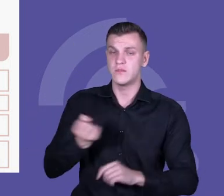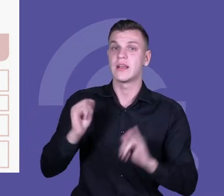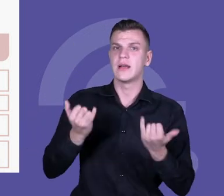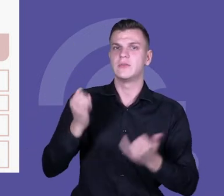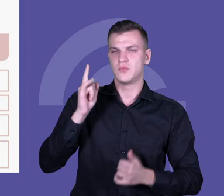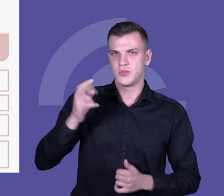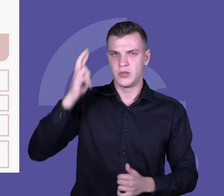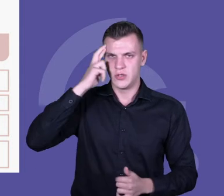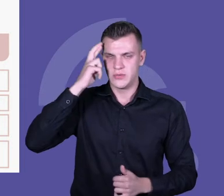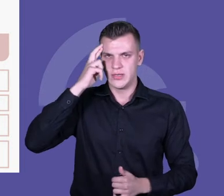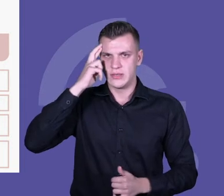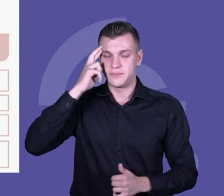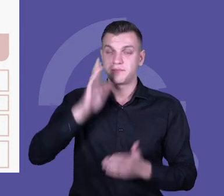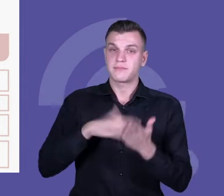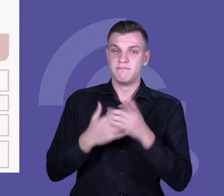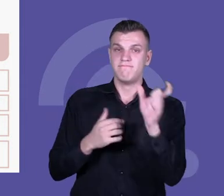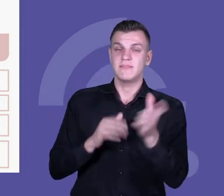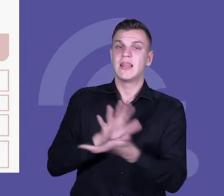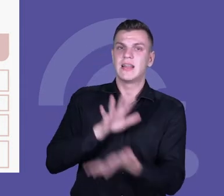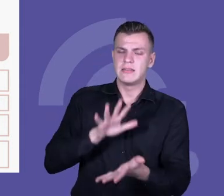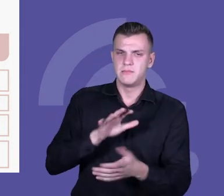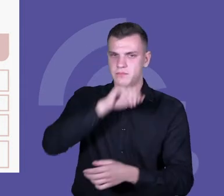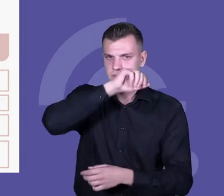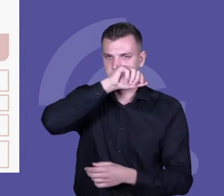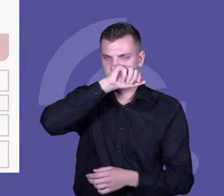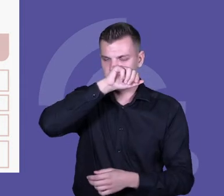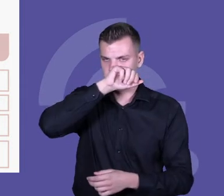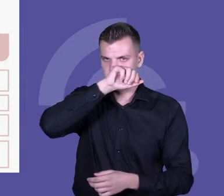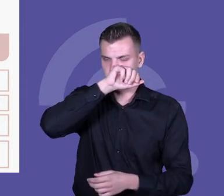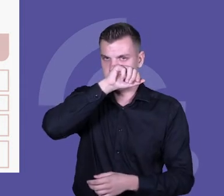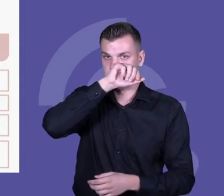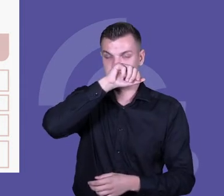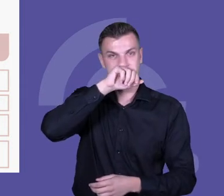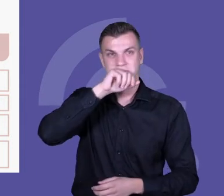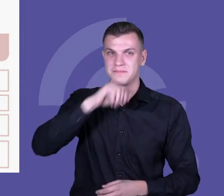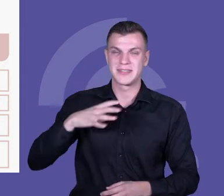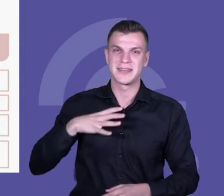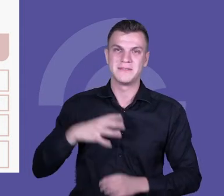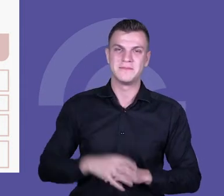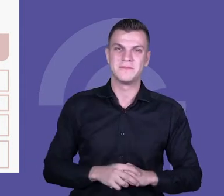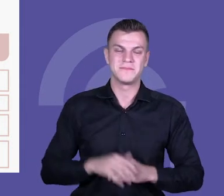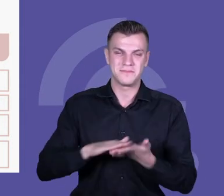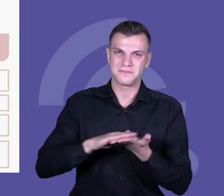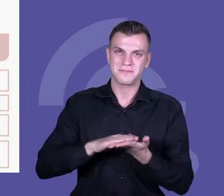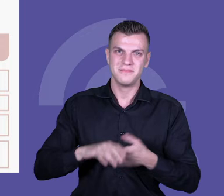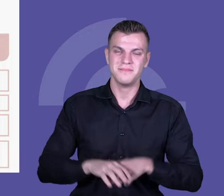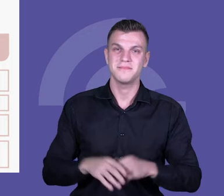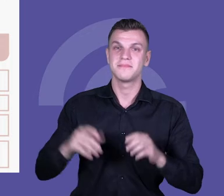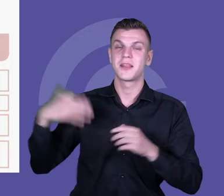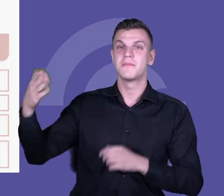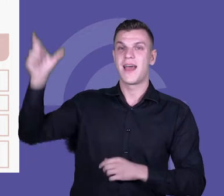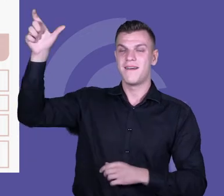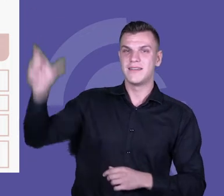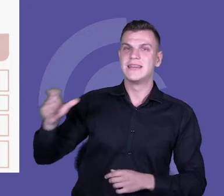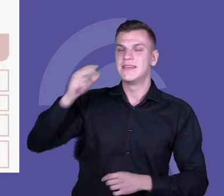definicję, nauczyciel dokładnie nie wie, czym ma się zająć. Dlatego to, co Państwo widzicie po prawej stronie tego slajdu, to jest taka duża mapa.